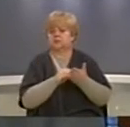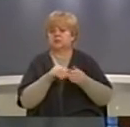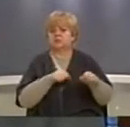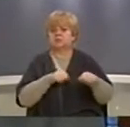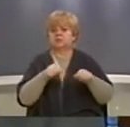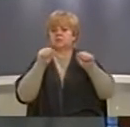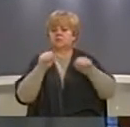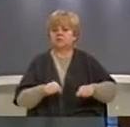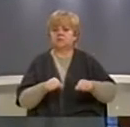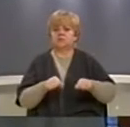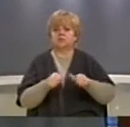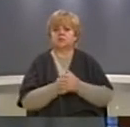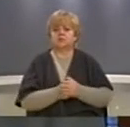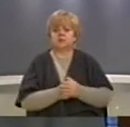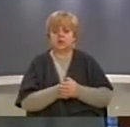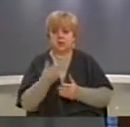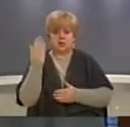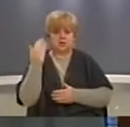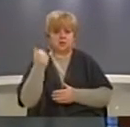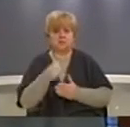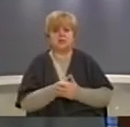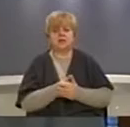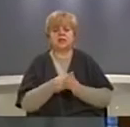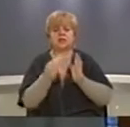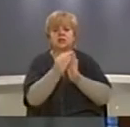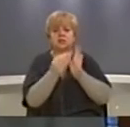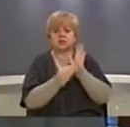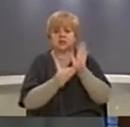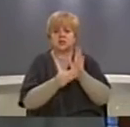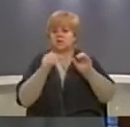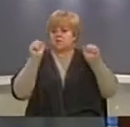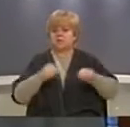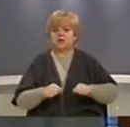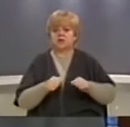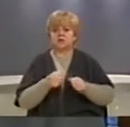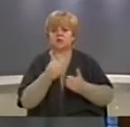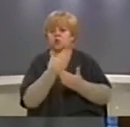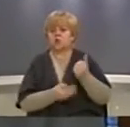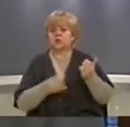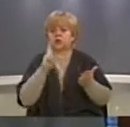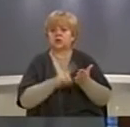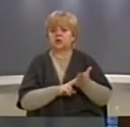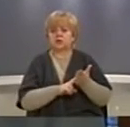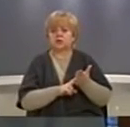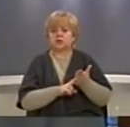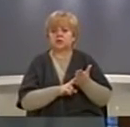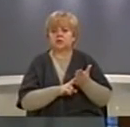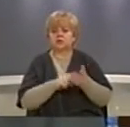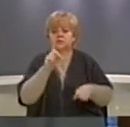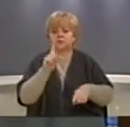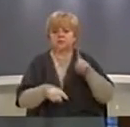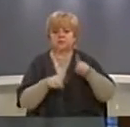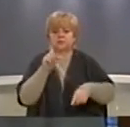për faktin që në ishtë sistemin kriterit e regjistrimit si pronarë kanë humbë të drejta në pronarit në disa